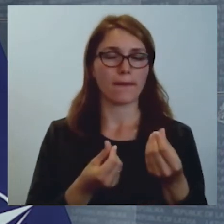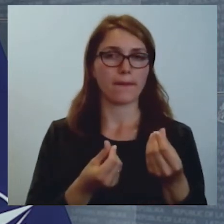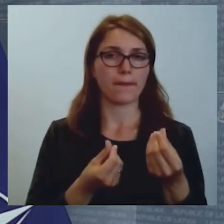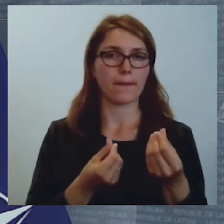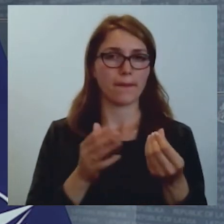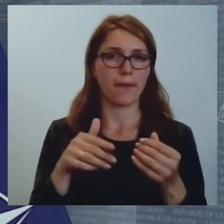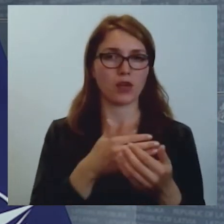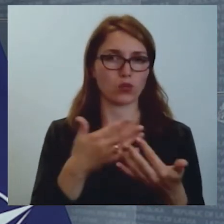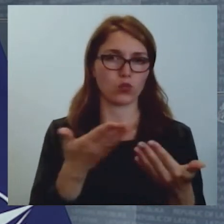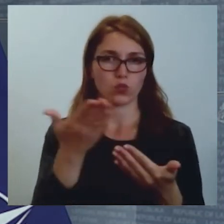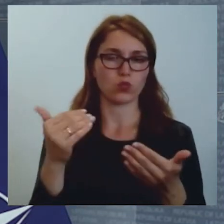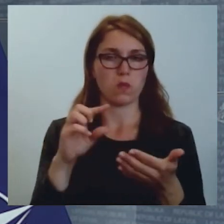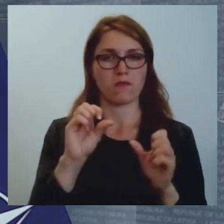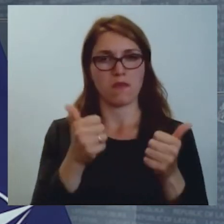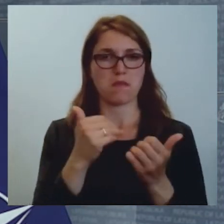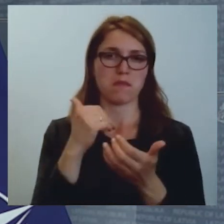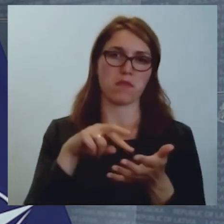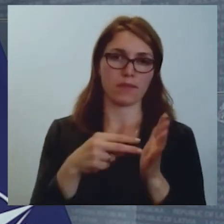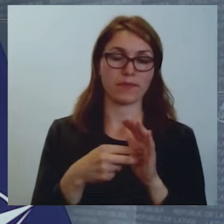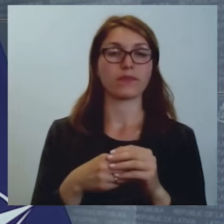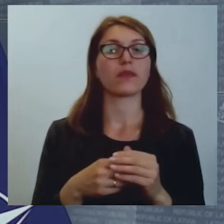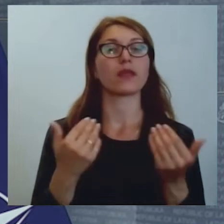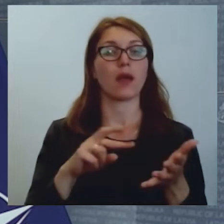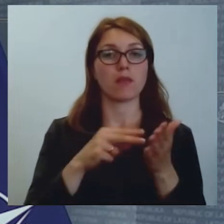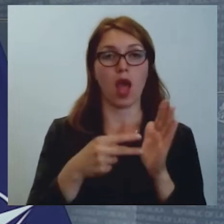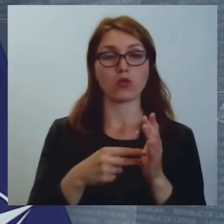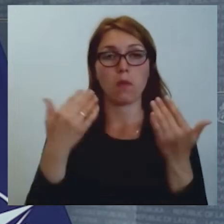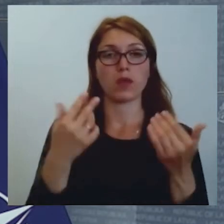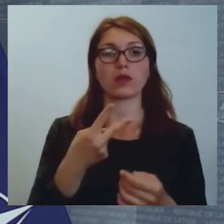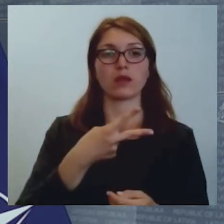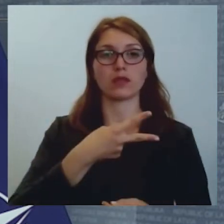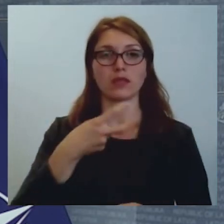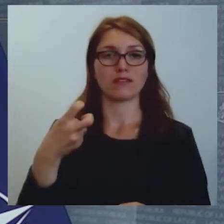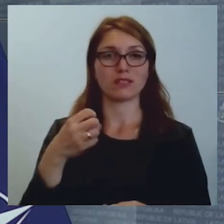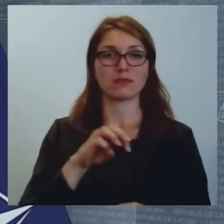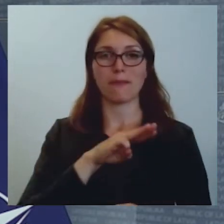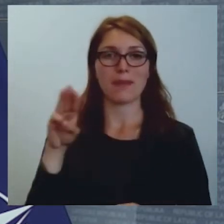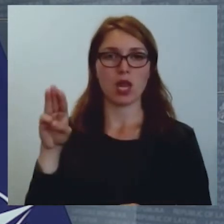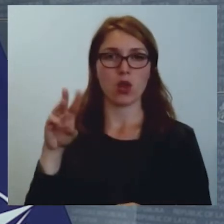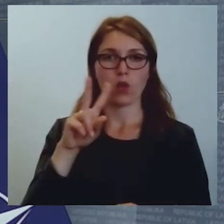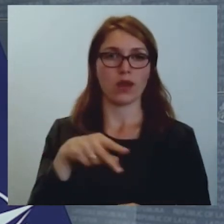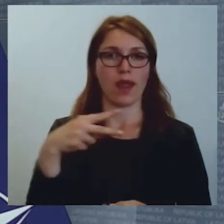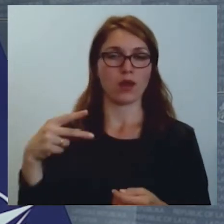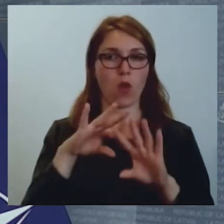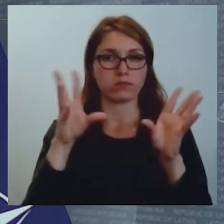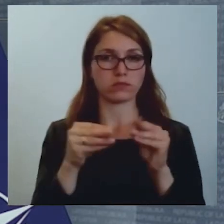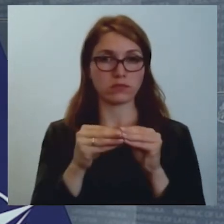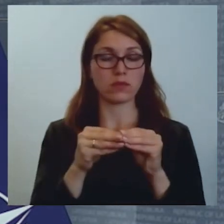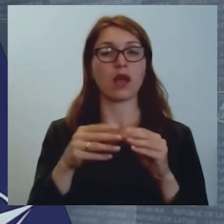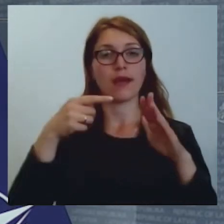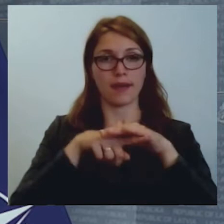pasākumiem. Patreizējie pasākumi tiek plānota 200 miljonu eiro apjomā un tas kopsumā sastāda